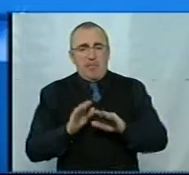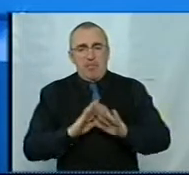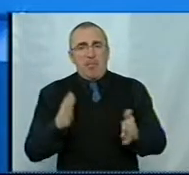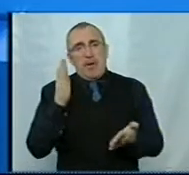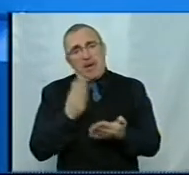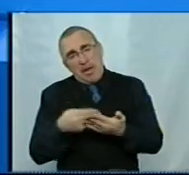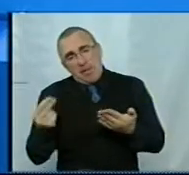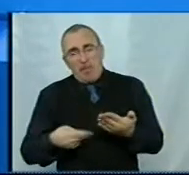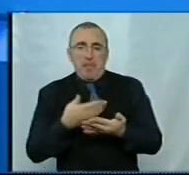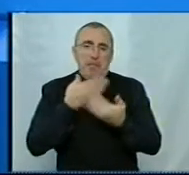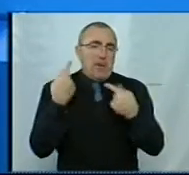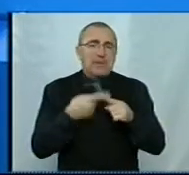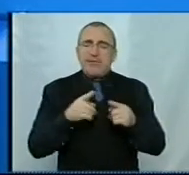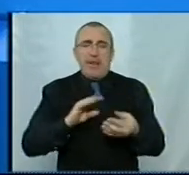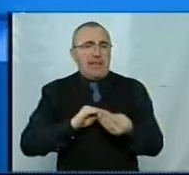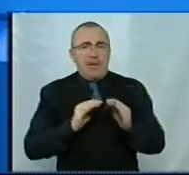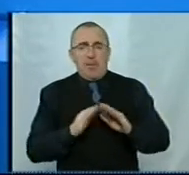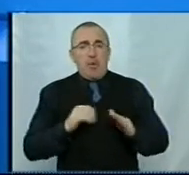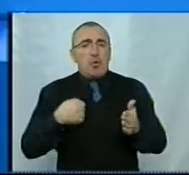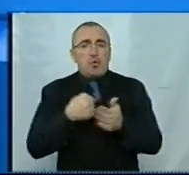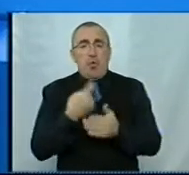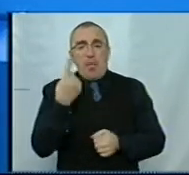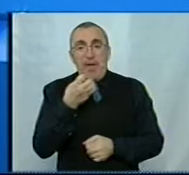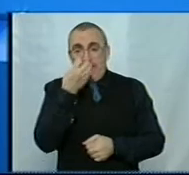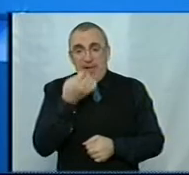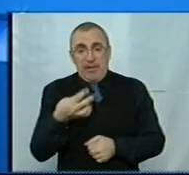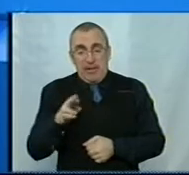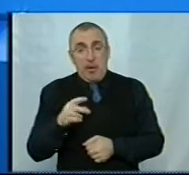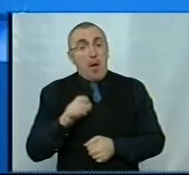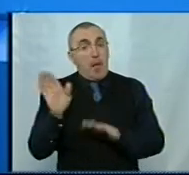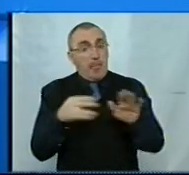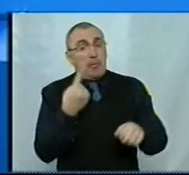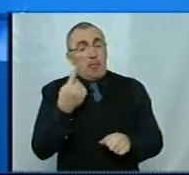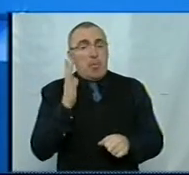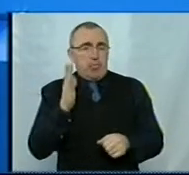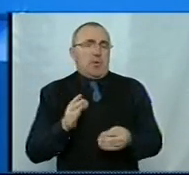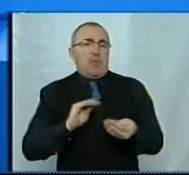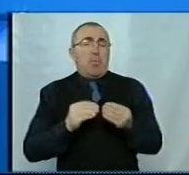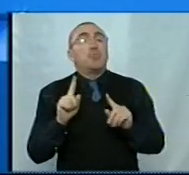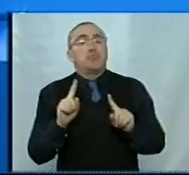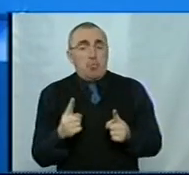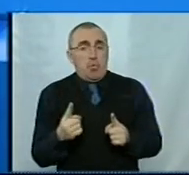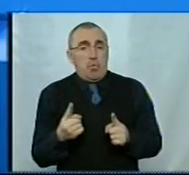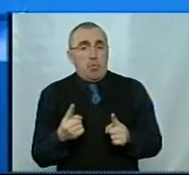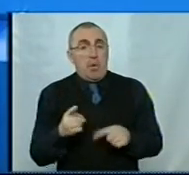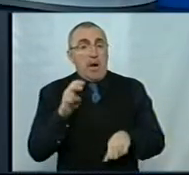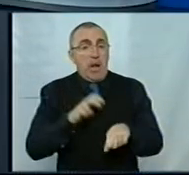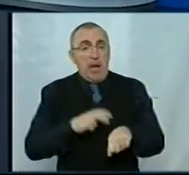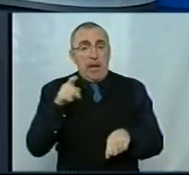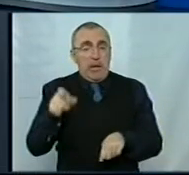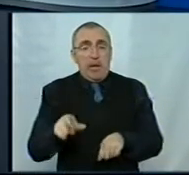є він цей підпис, немає, це не проблема до 1 квітня, вже після, то це вже буде проблема. Чому це буде проблема? Тому що лікар